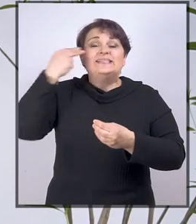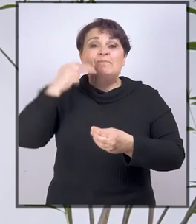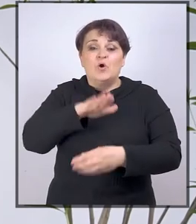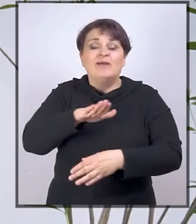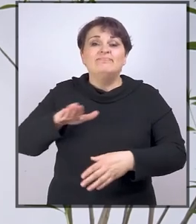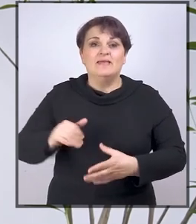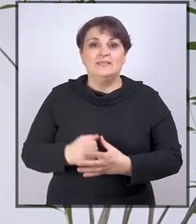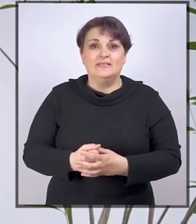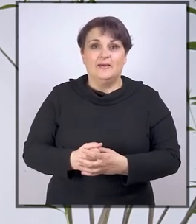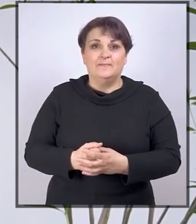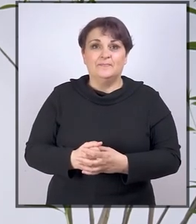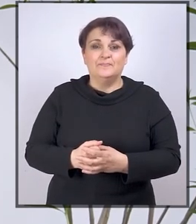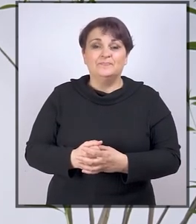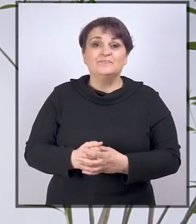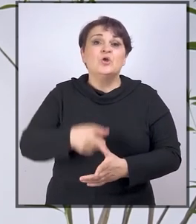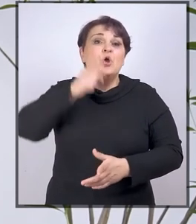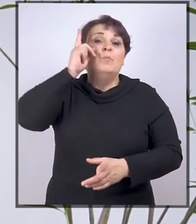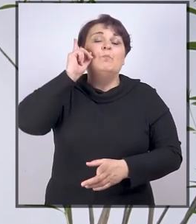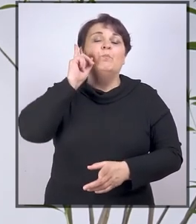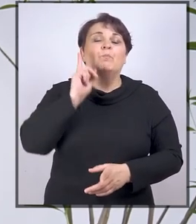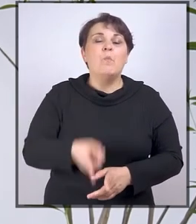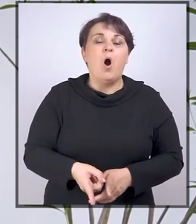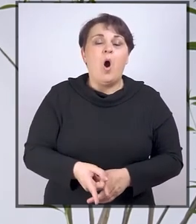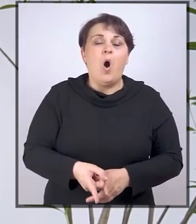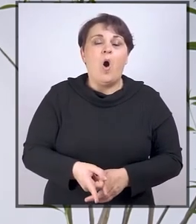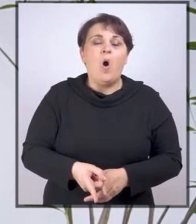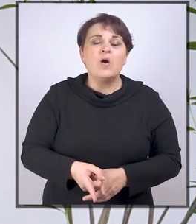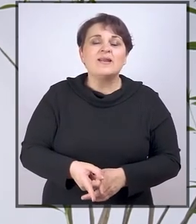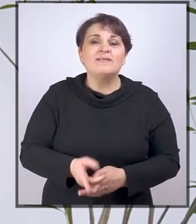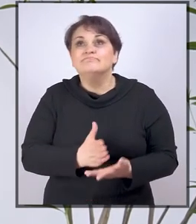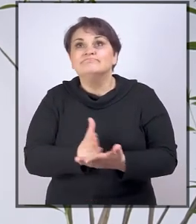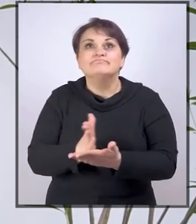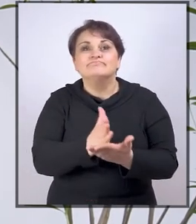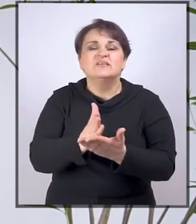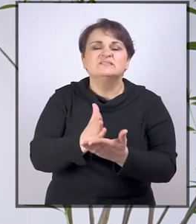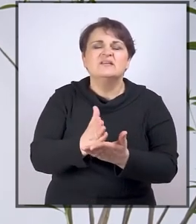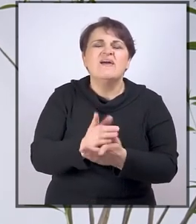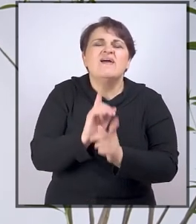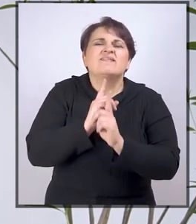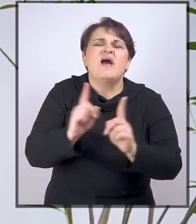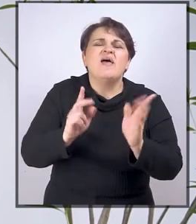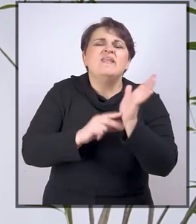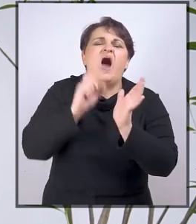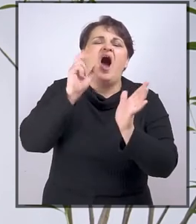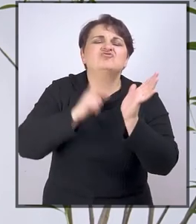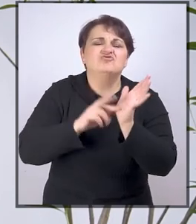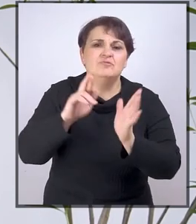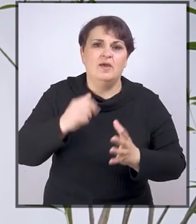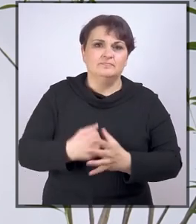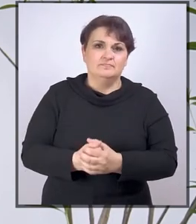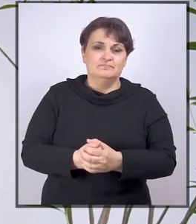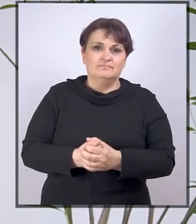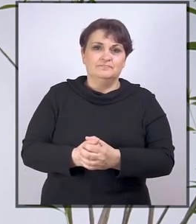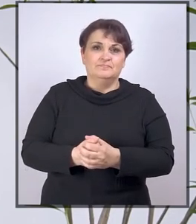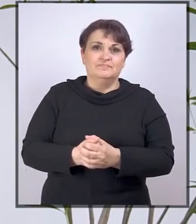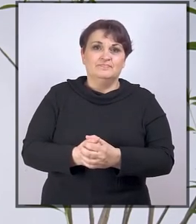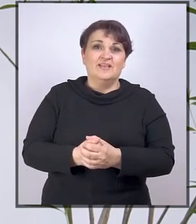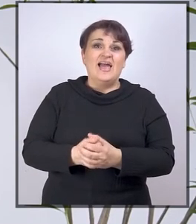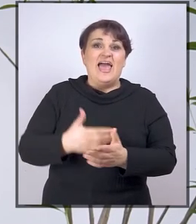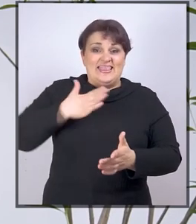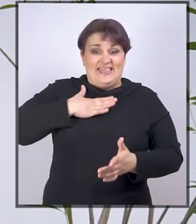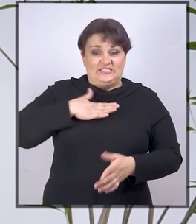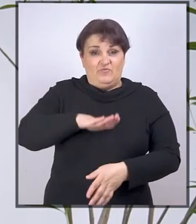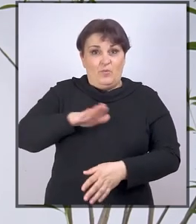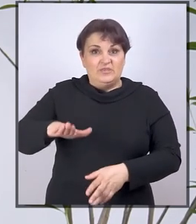roditelji slijepog djeteta, morali se dovijati na razne načine